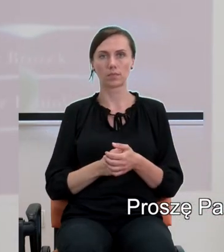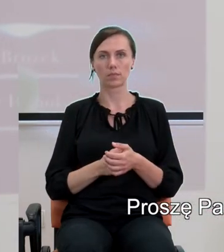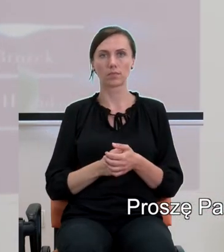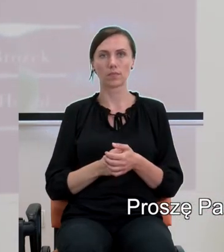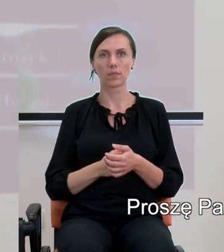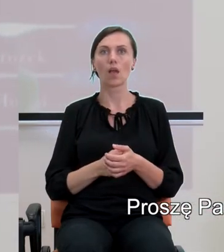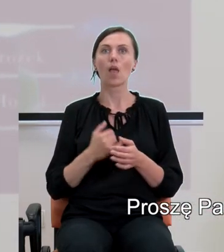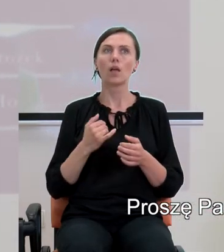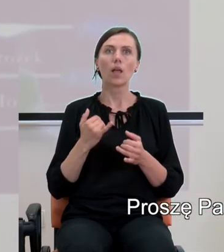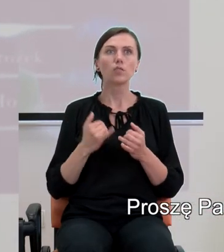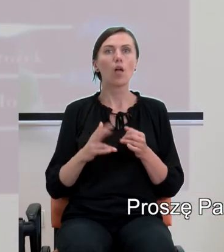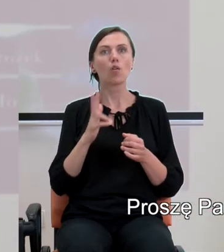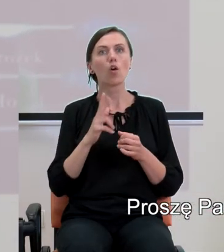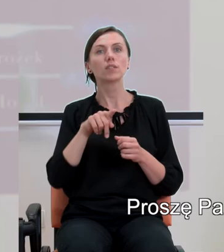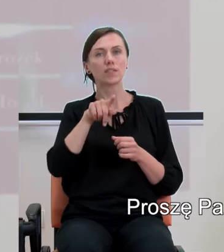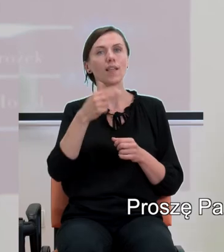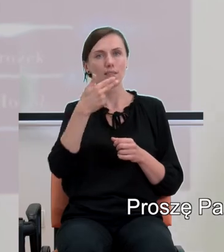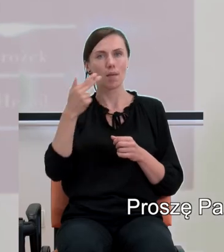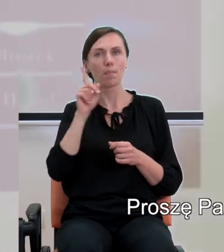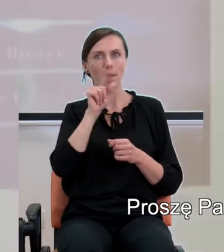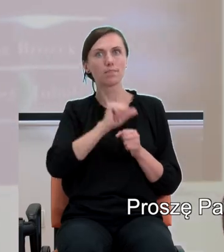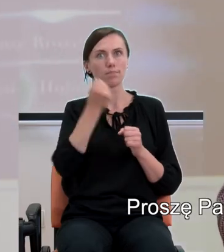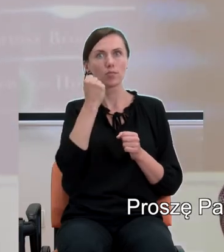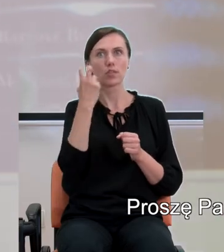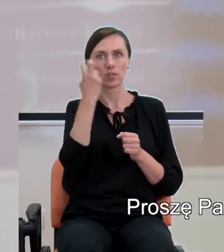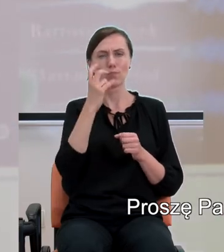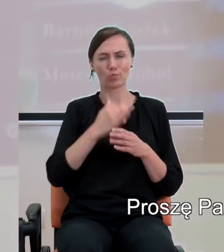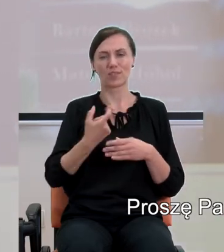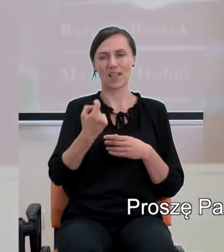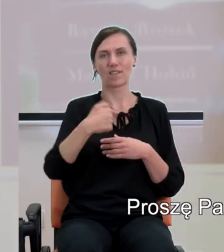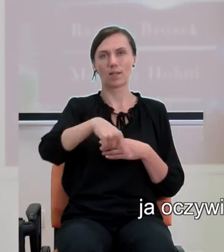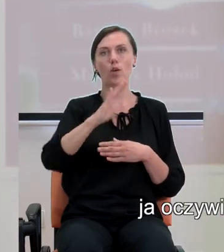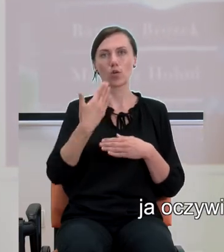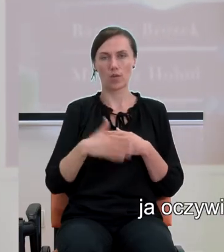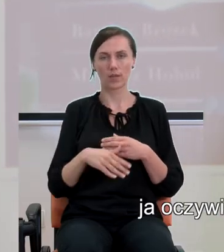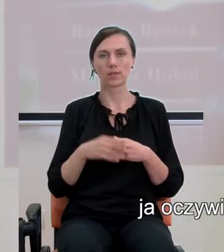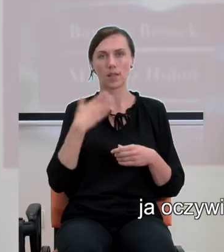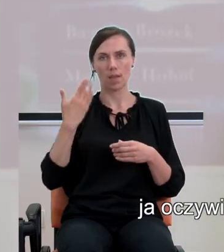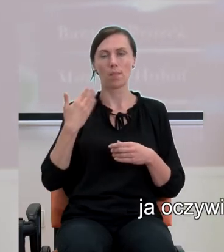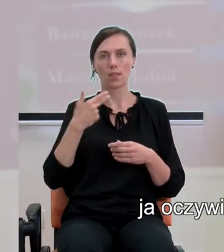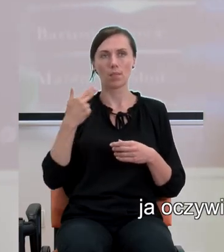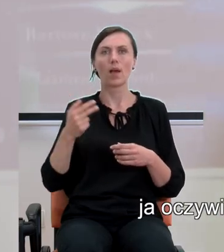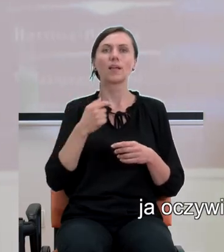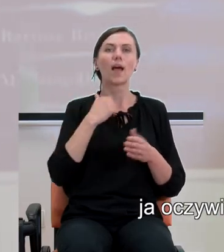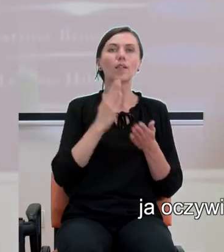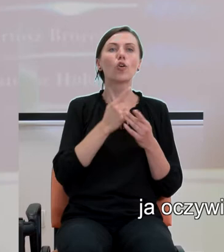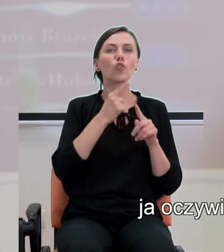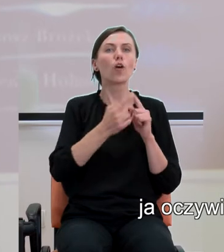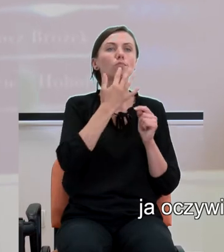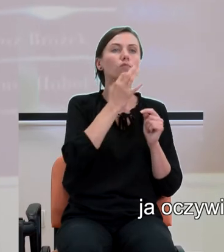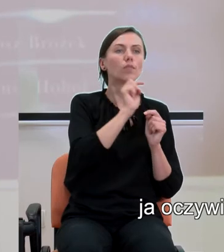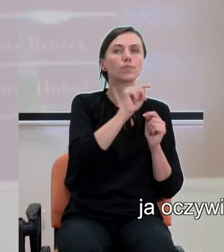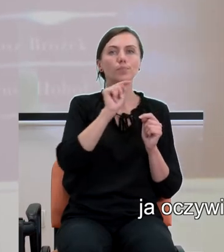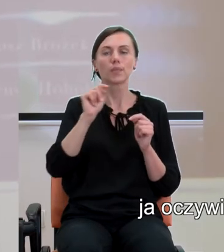jeśli kogoś ta tematyka zainteresowała, bo zbliżamy się do końca, ja oczywiście dotknąłem wszystkiego po powierzchni,